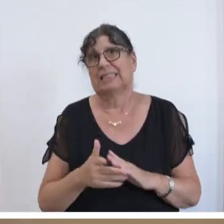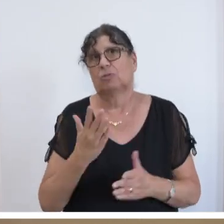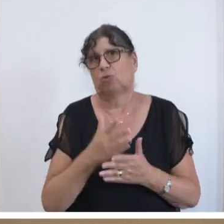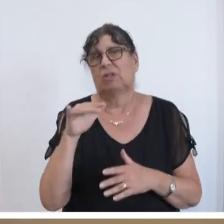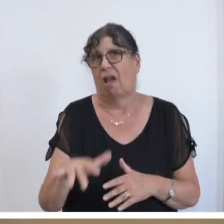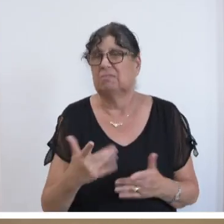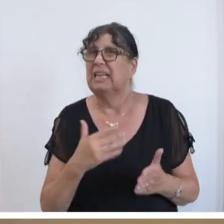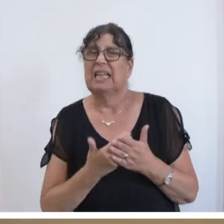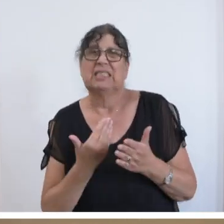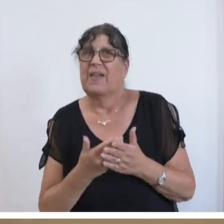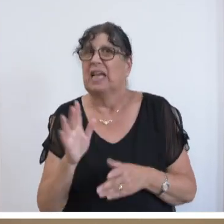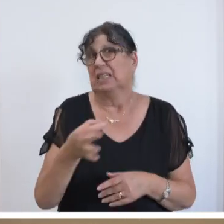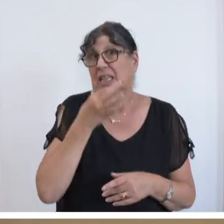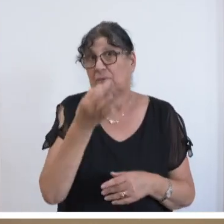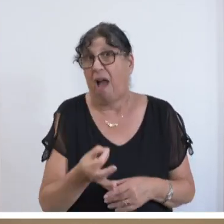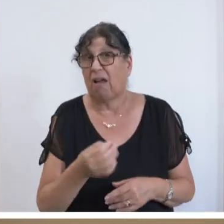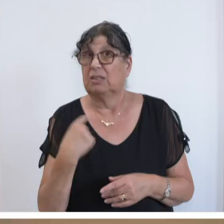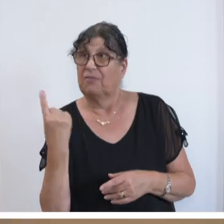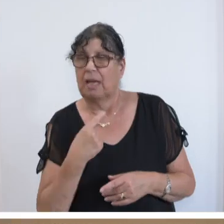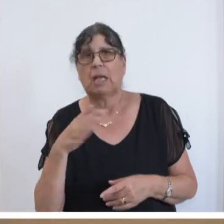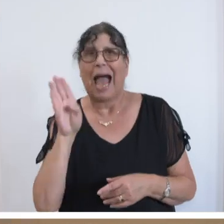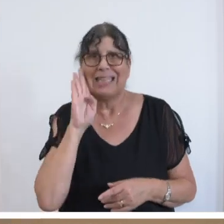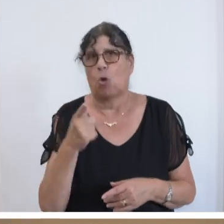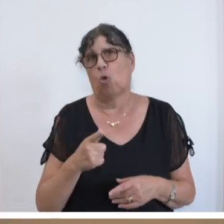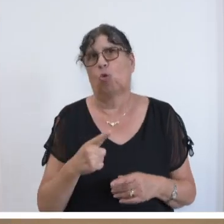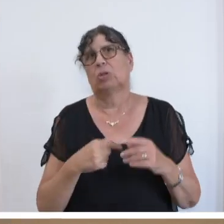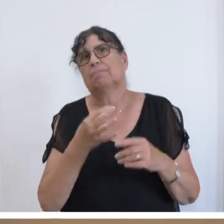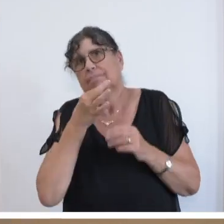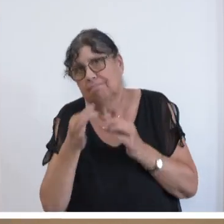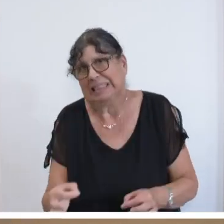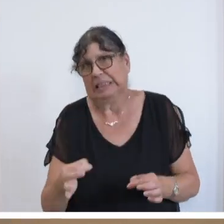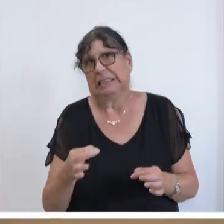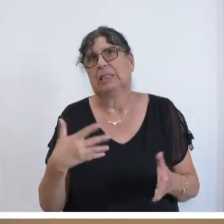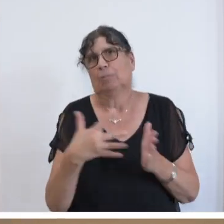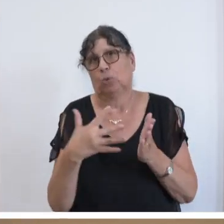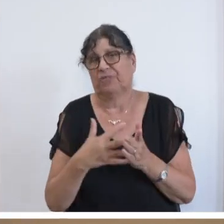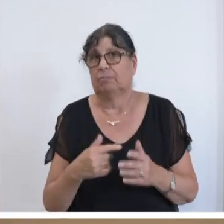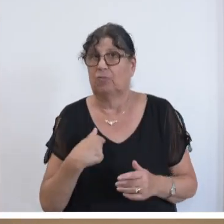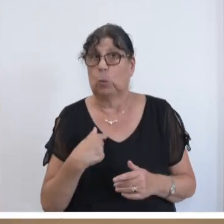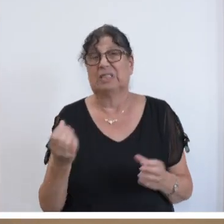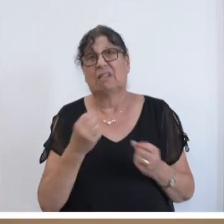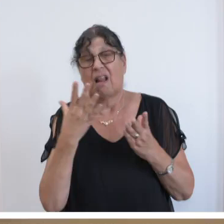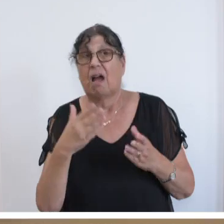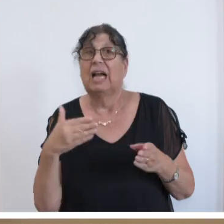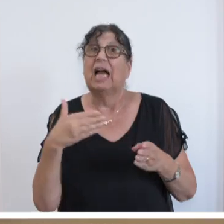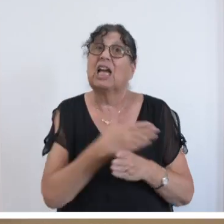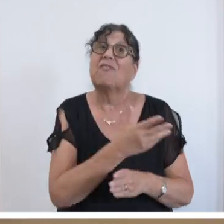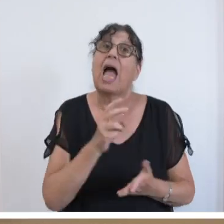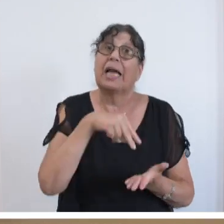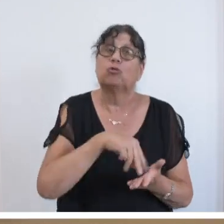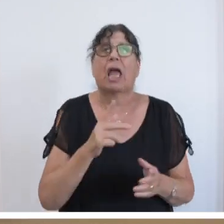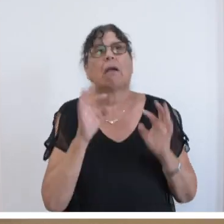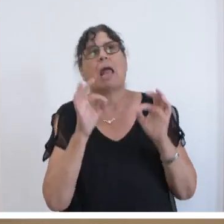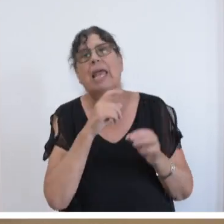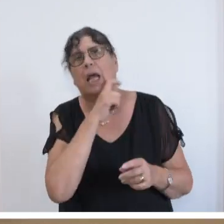Deshalb wird das die Fragestellung sein, der wir in der Anhörung auf den Grund gehen werden. Für uns ist klar, Quereinsteiger im Lehrerberuf